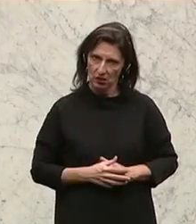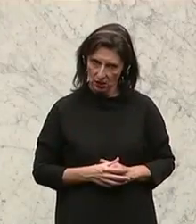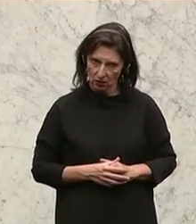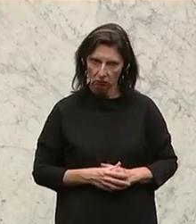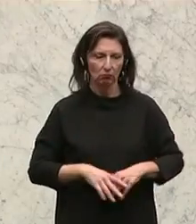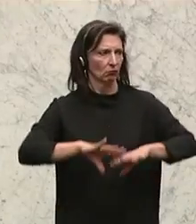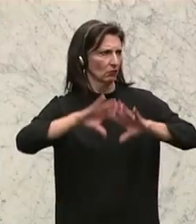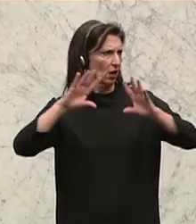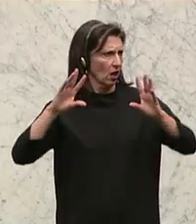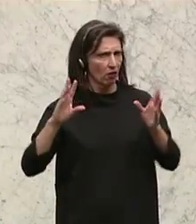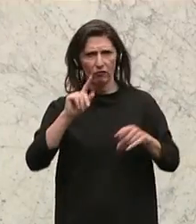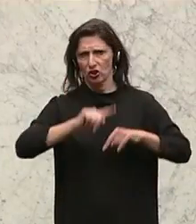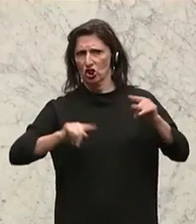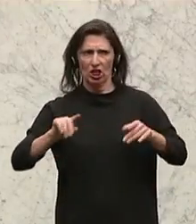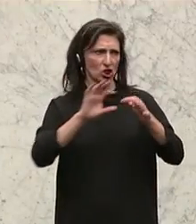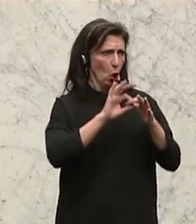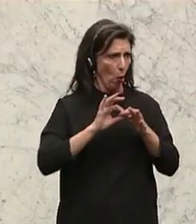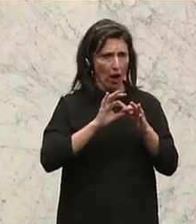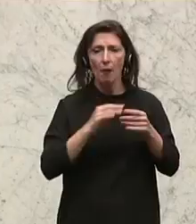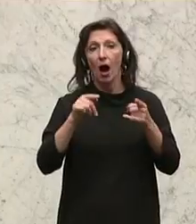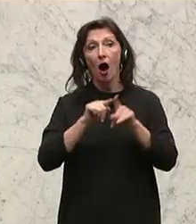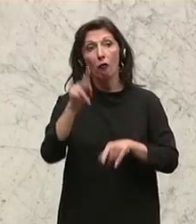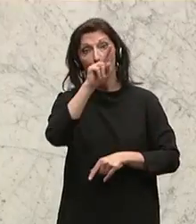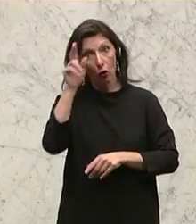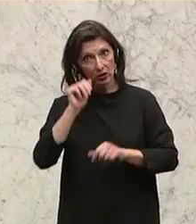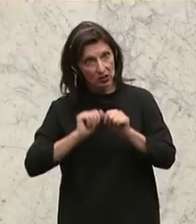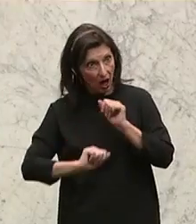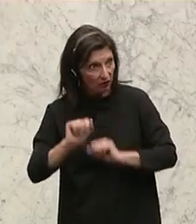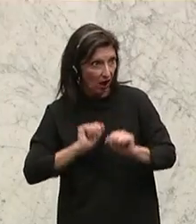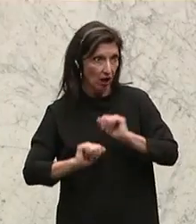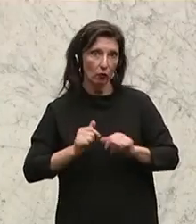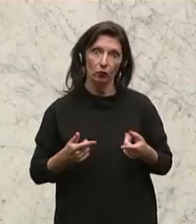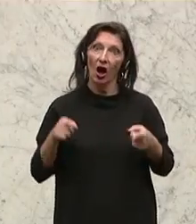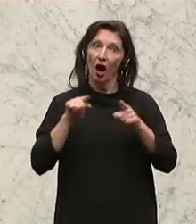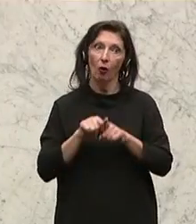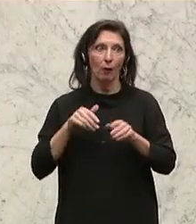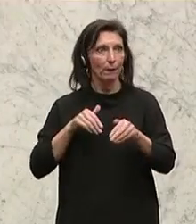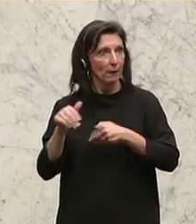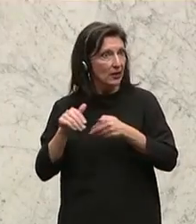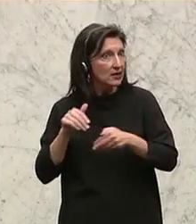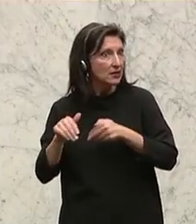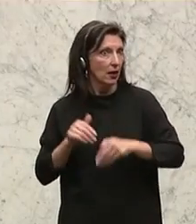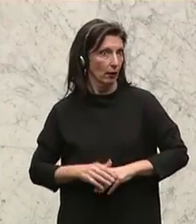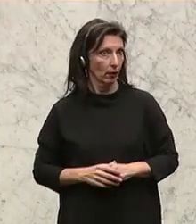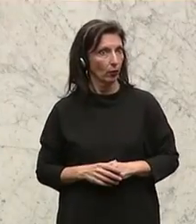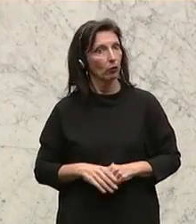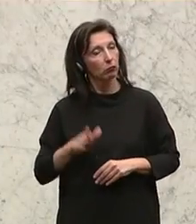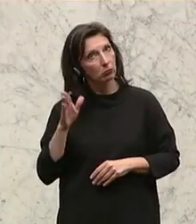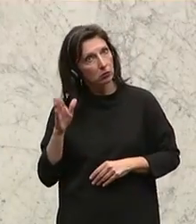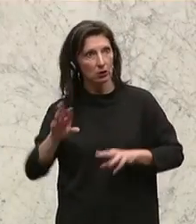Organisationen auch die Volksanwaltschaft und im Endeffekt auch das Ministerium und der Gesetzgeber damit